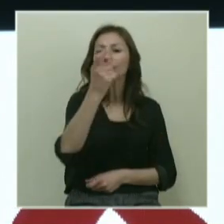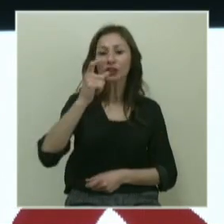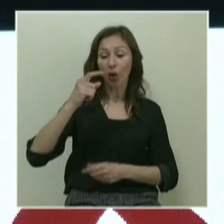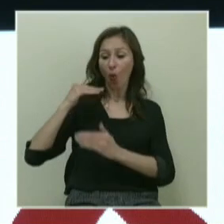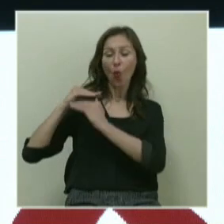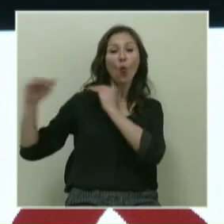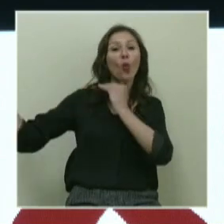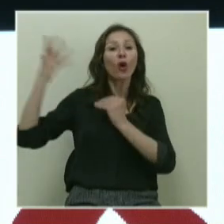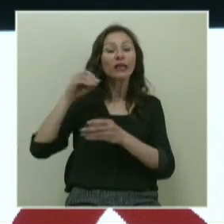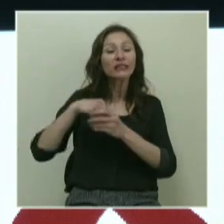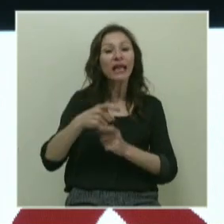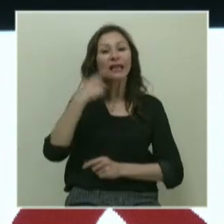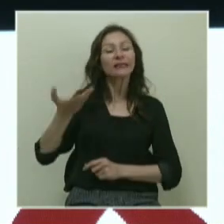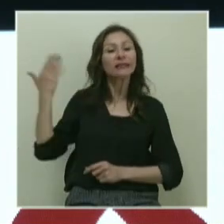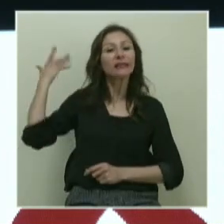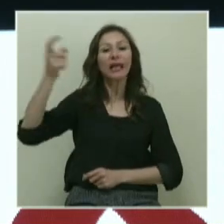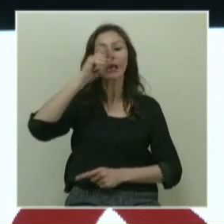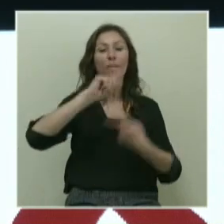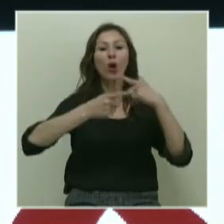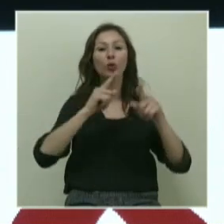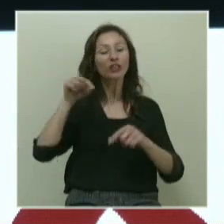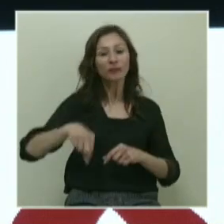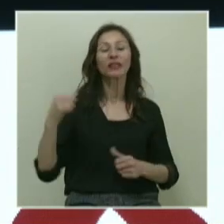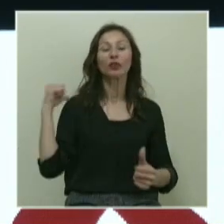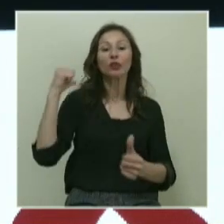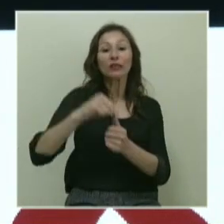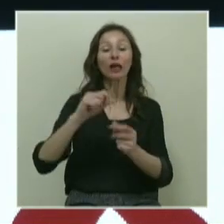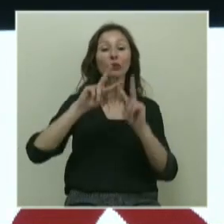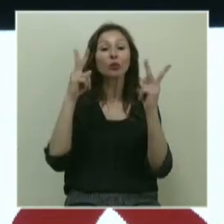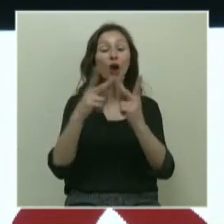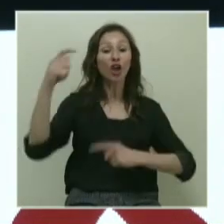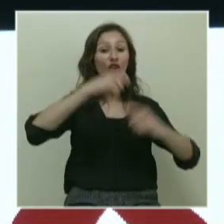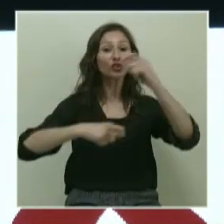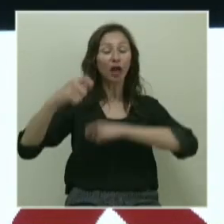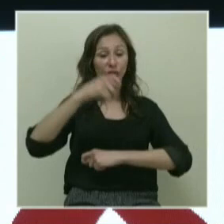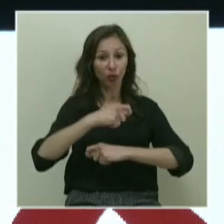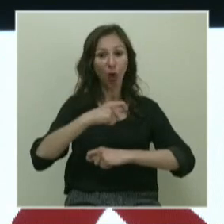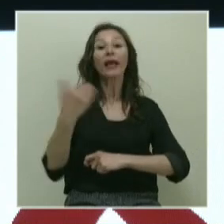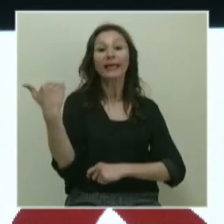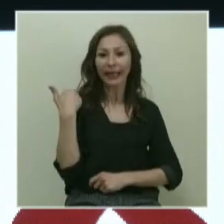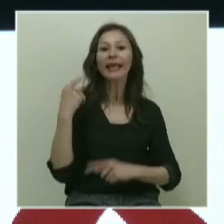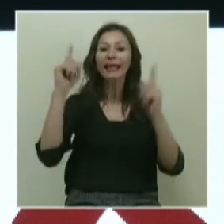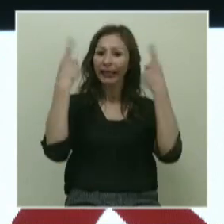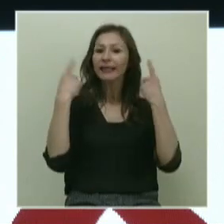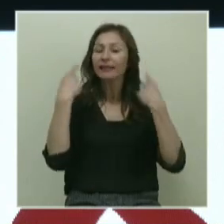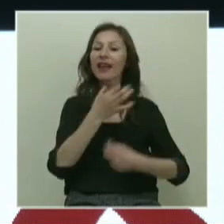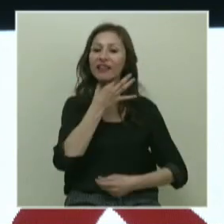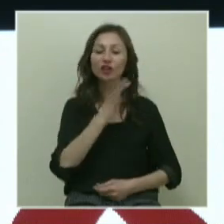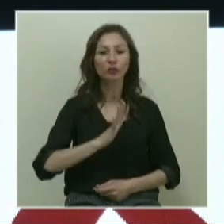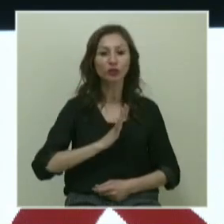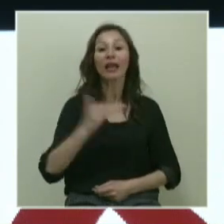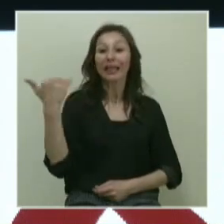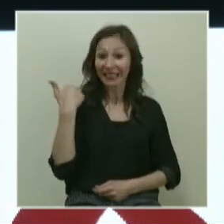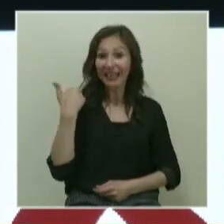imparatorluğu yitirdiniz. Şimdi dünya yeniden inşa ediliyor. Yeniden inşa edilirken yeni yetkinliklere ihtiyacımız var.